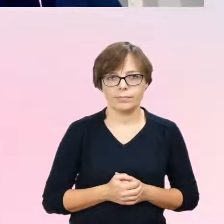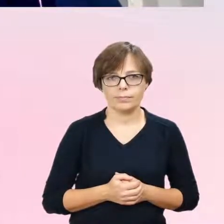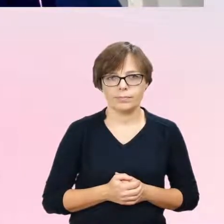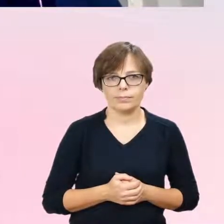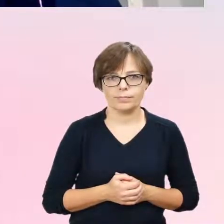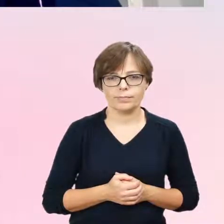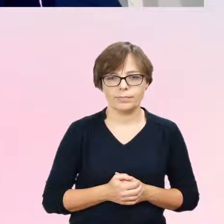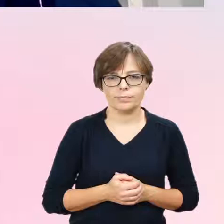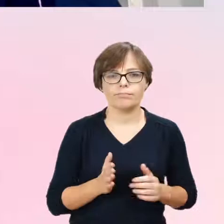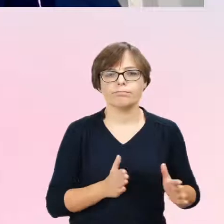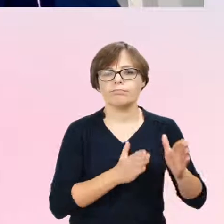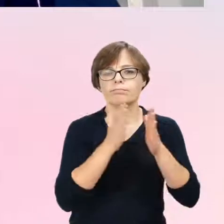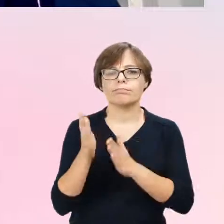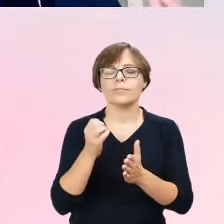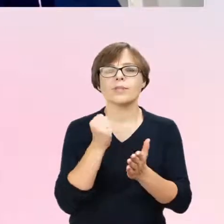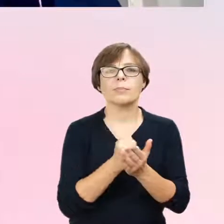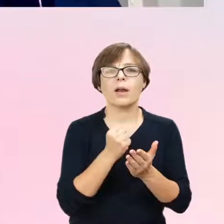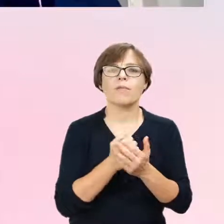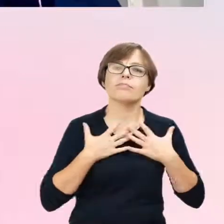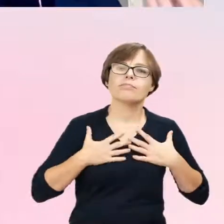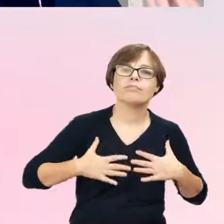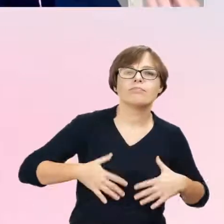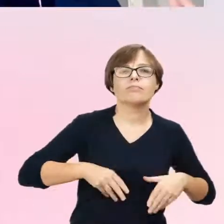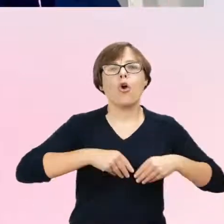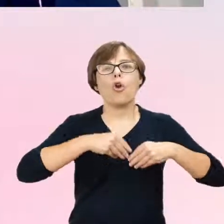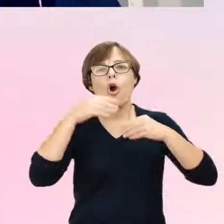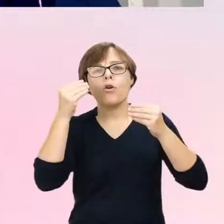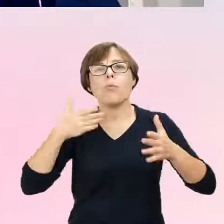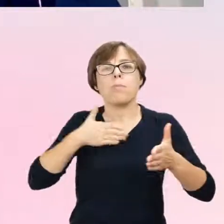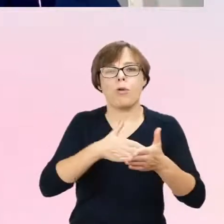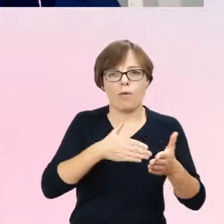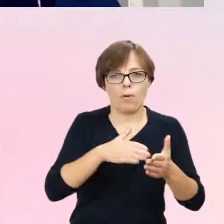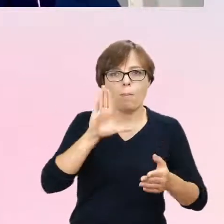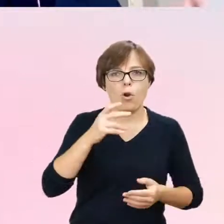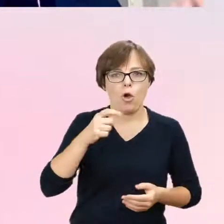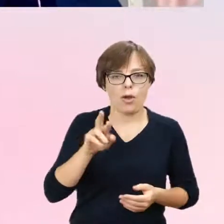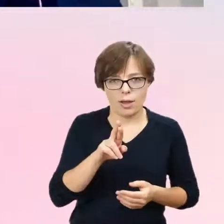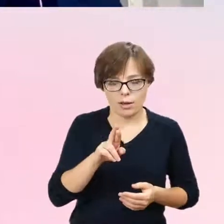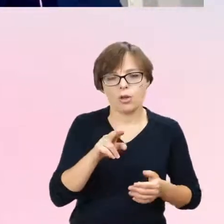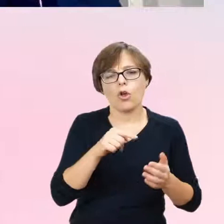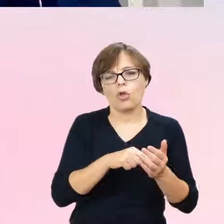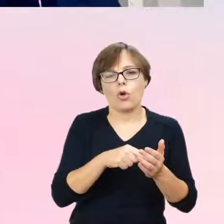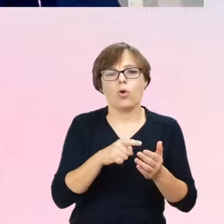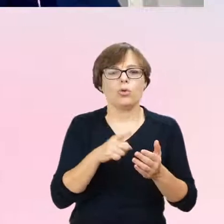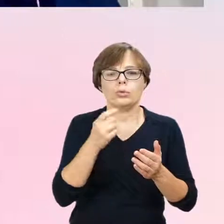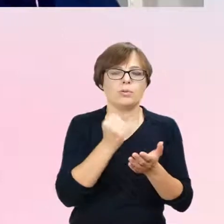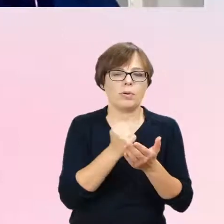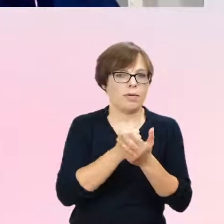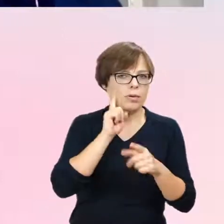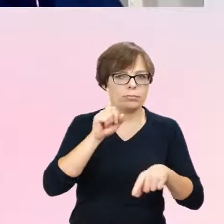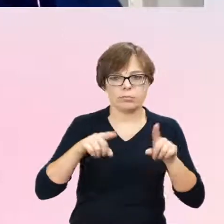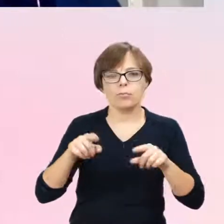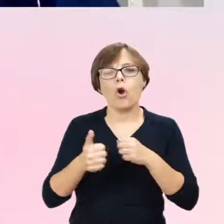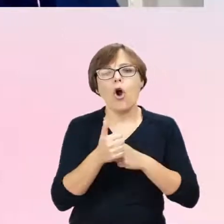Kwestia blokerów dojrzewania to jest jedna rzecz, to jest etap eksploracji płci i zatrzymanie charakterystyki